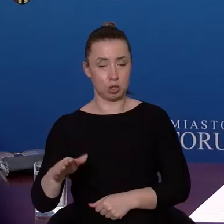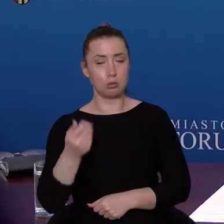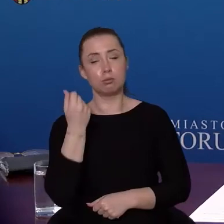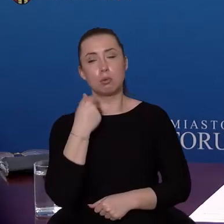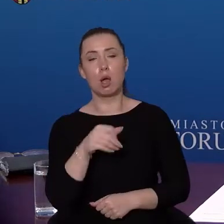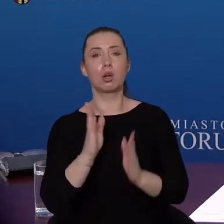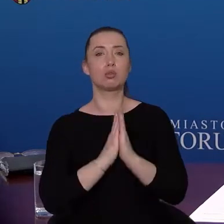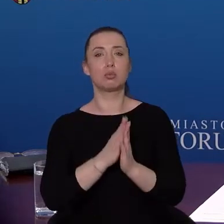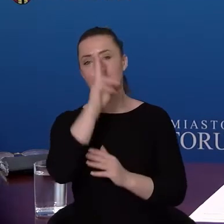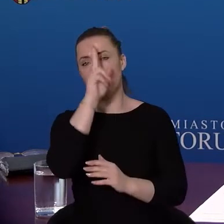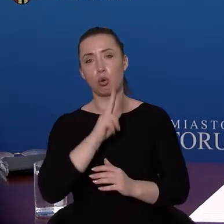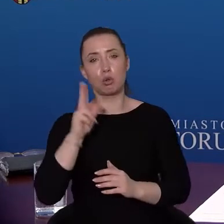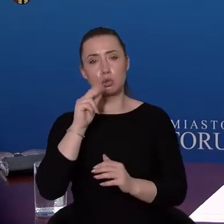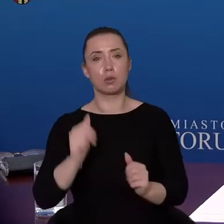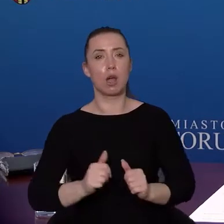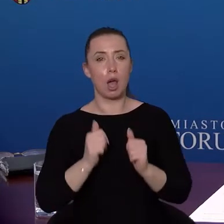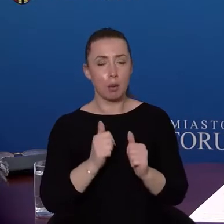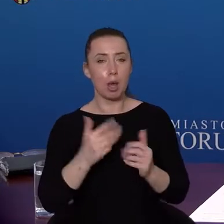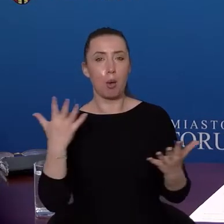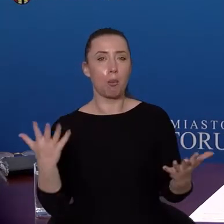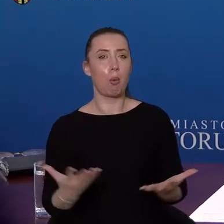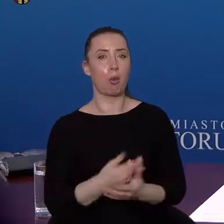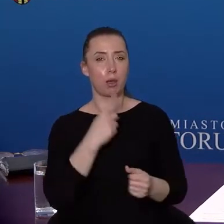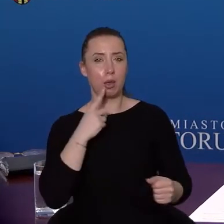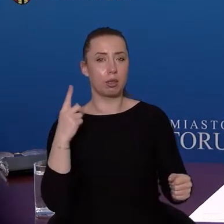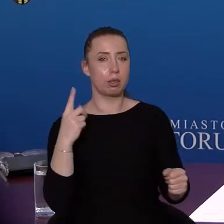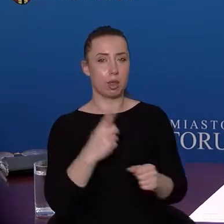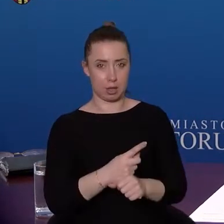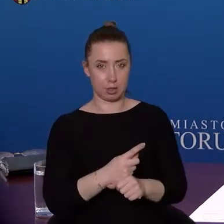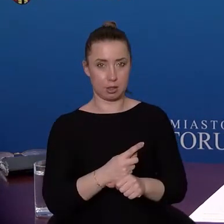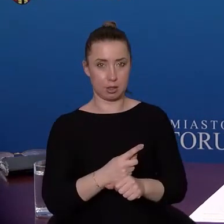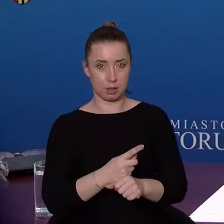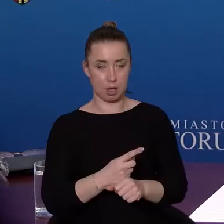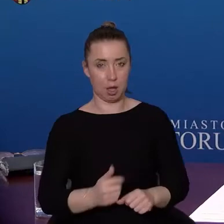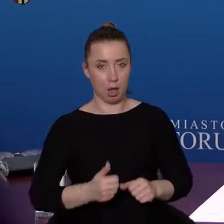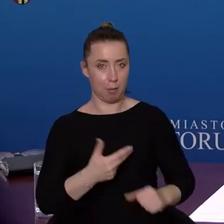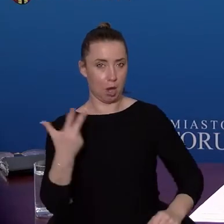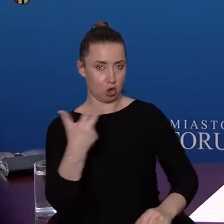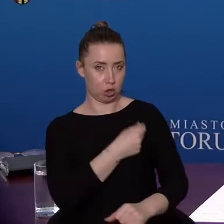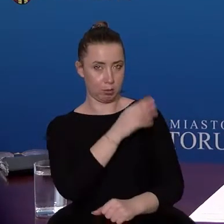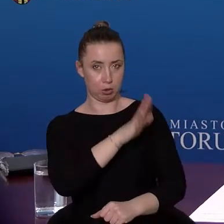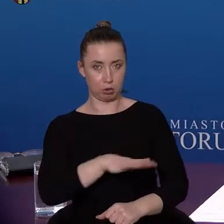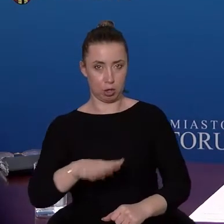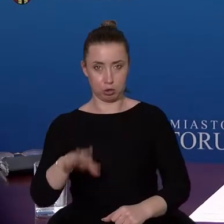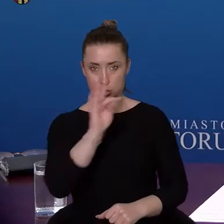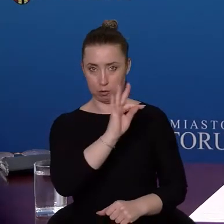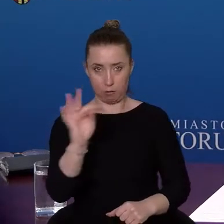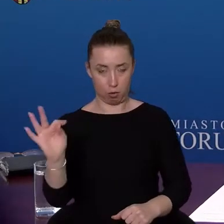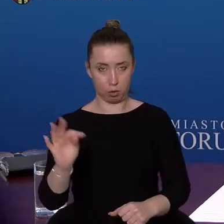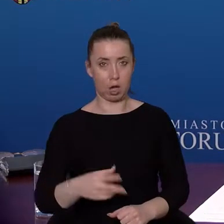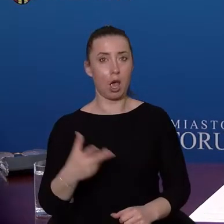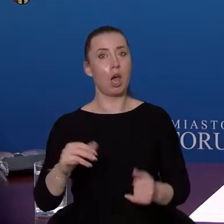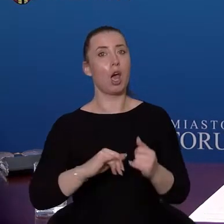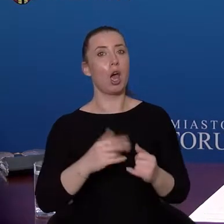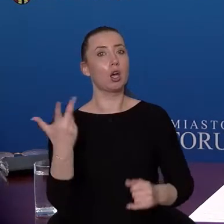rodziców, aby podejmowali za dzieci, w imieniu dzieci, decyzję o zaszczepieniu. Szczepionki trafiają do